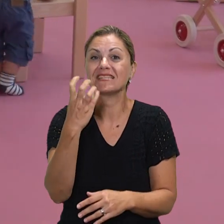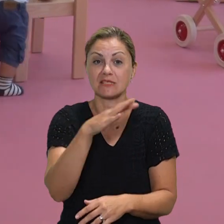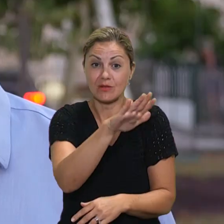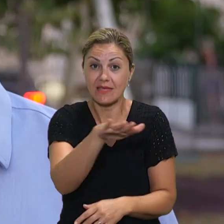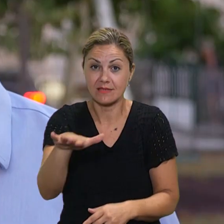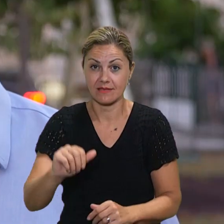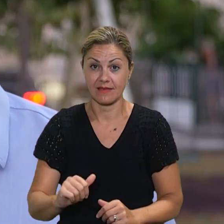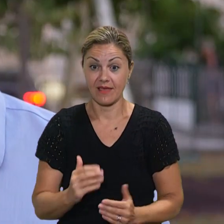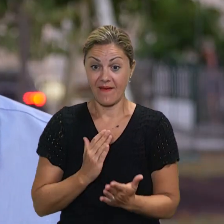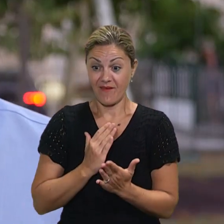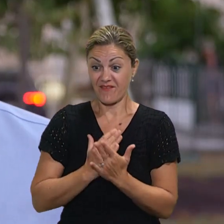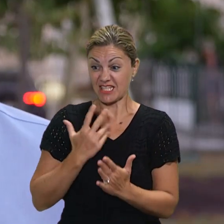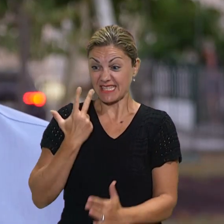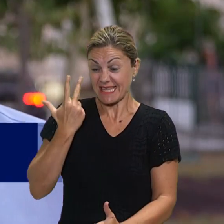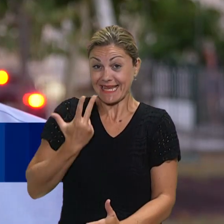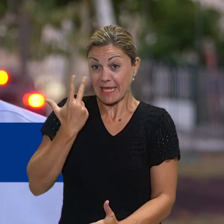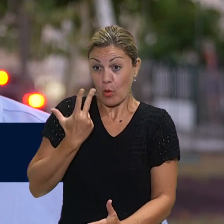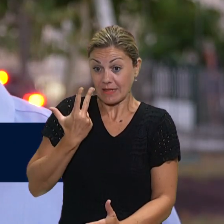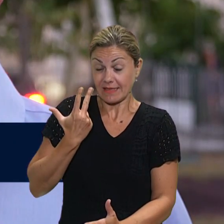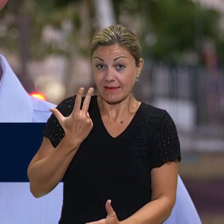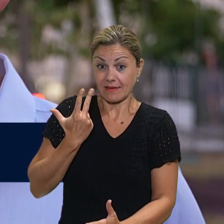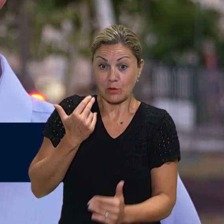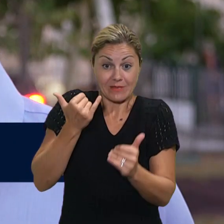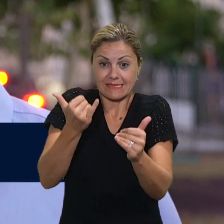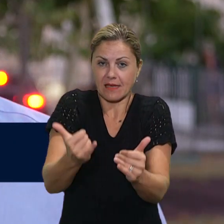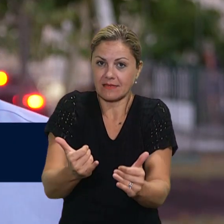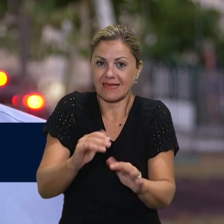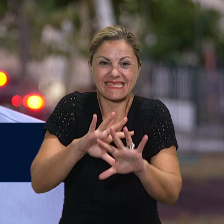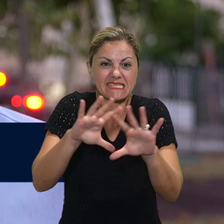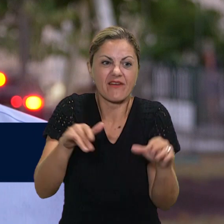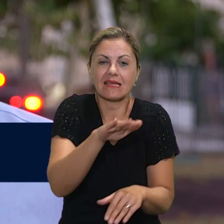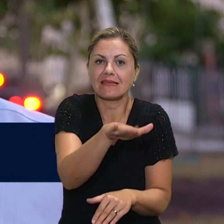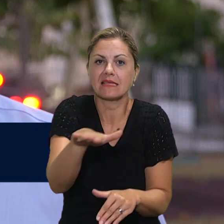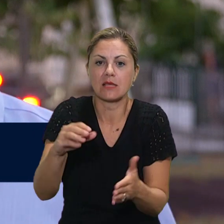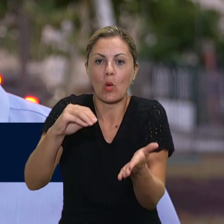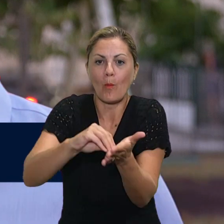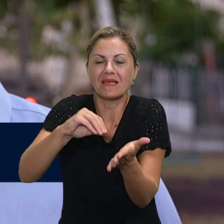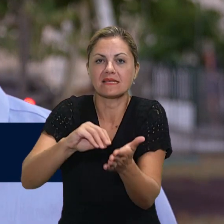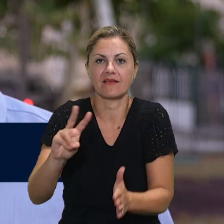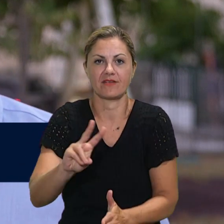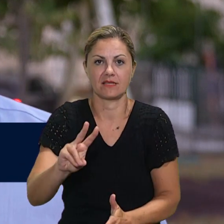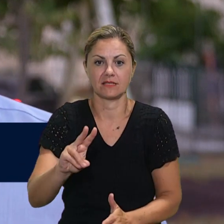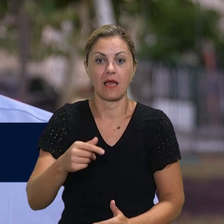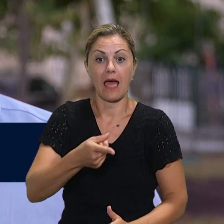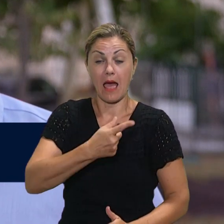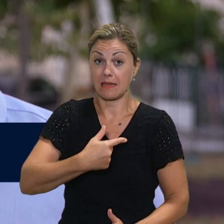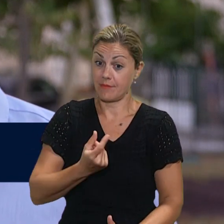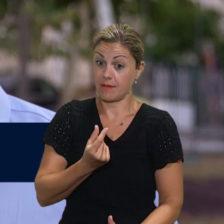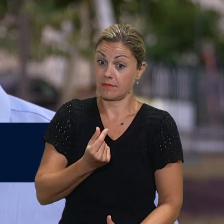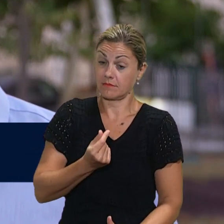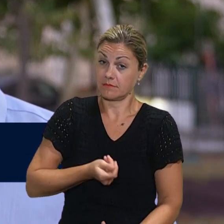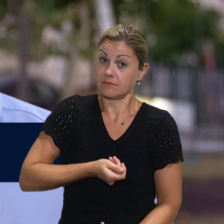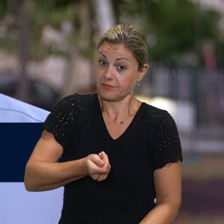Evo već skoro tri godine nemamo neupisane djece vrtiće. godine u godinu povećavamo kapacitete. Uložili smo znatna sredstva u